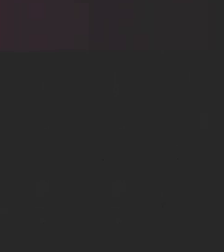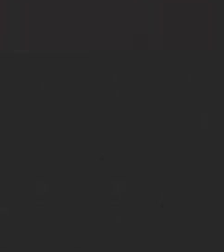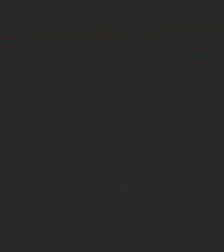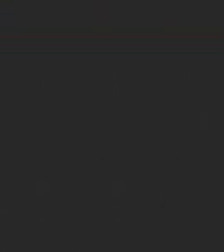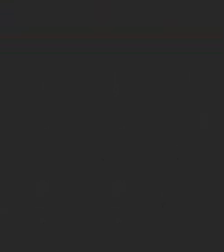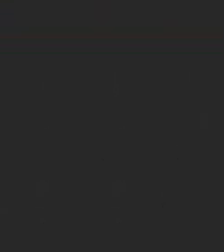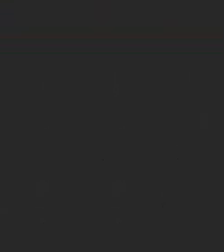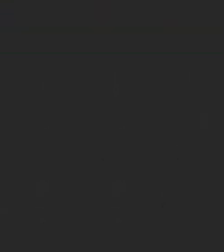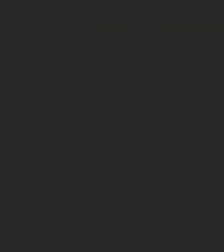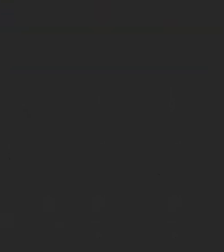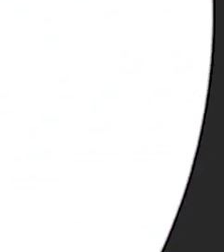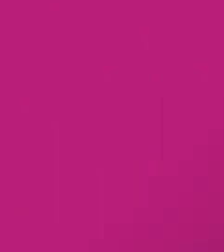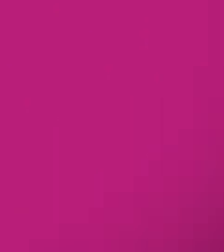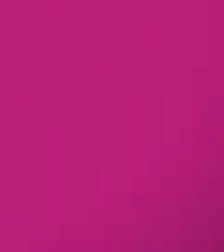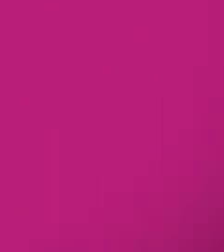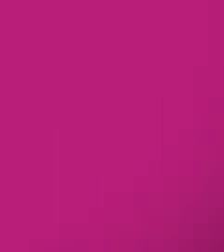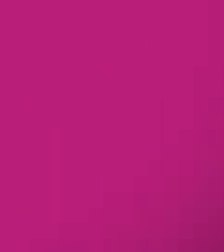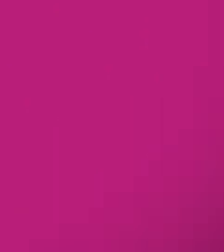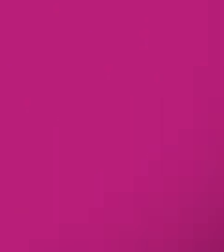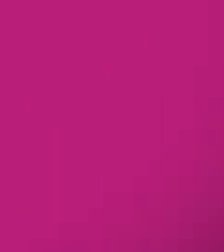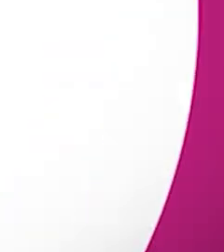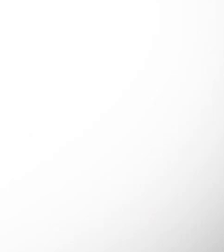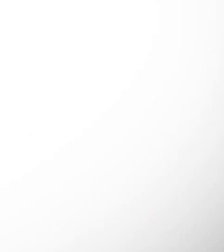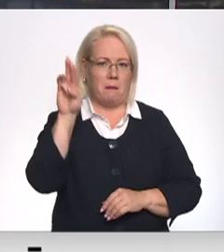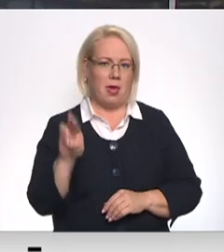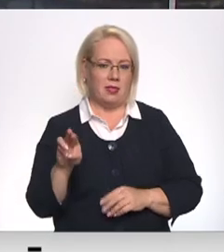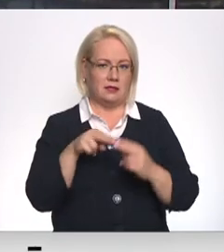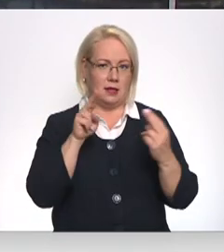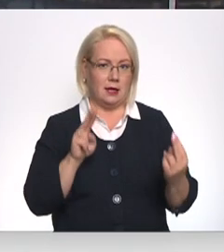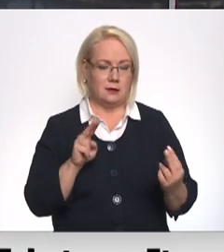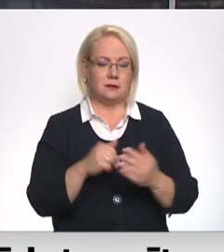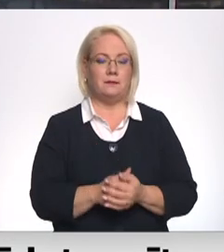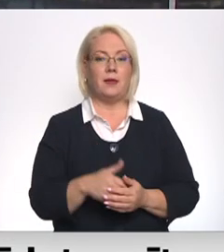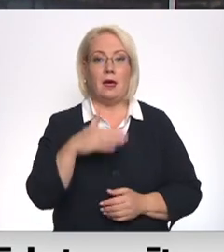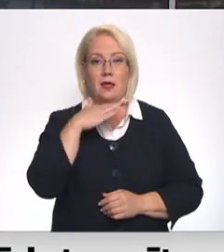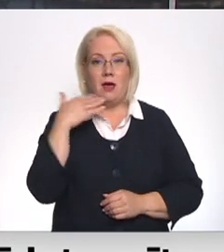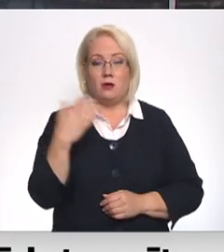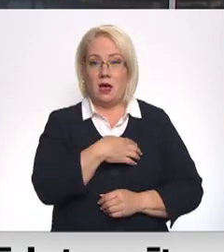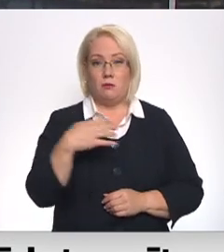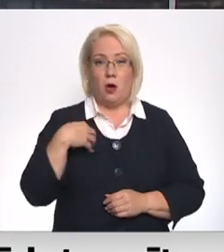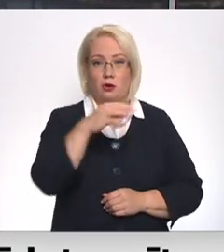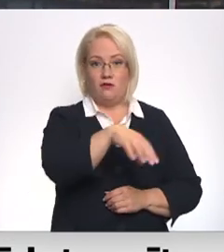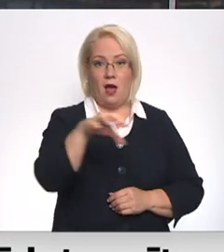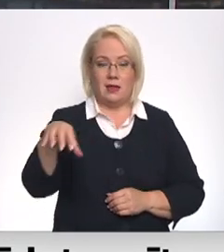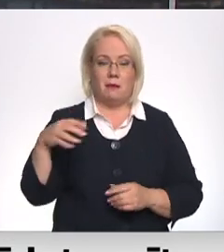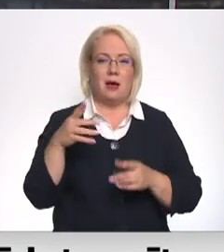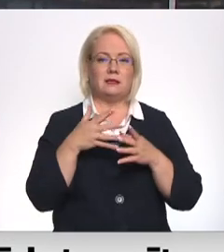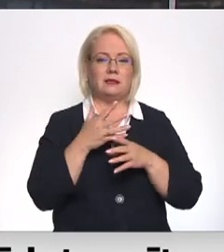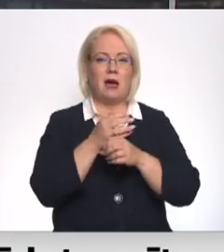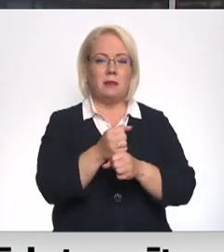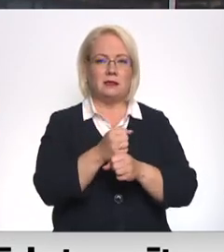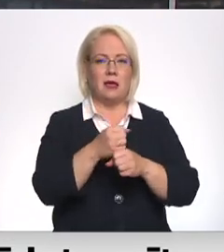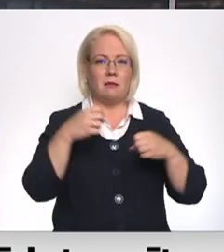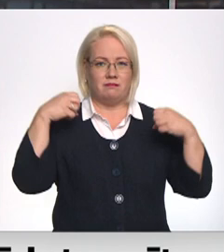Re, visi ēters ir te! Vairākās pašvaldībā samazināts ielu apgaismojumas